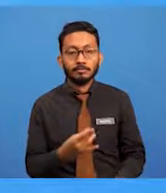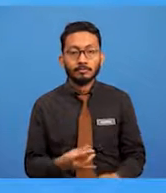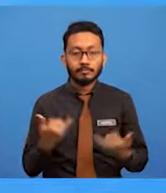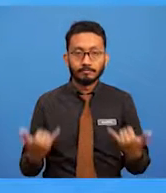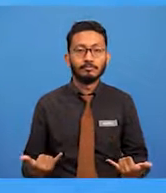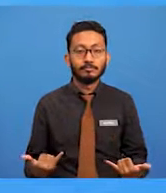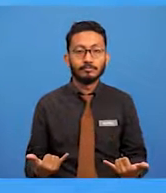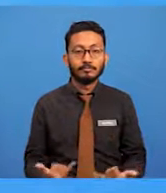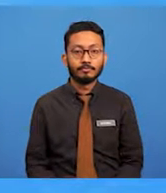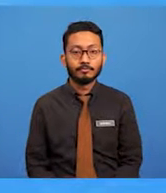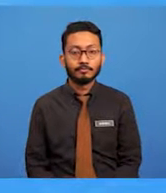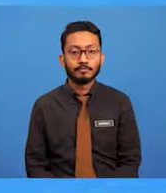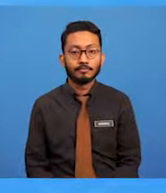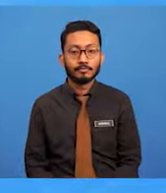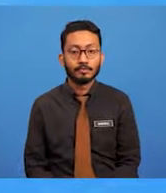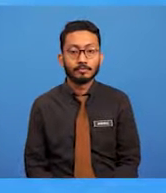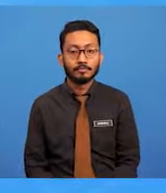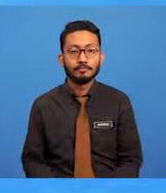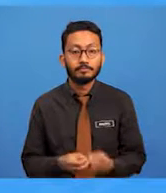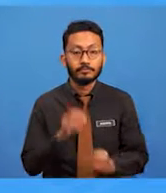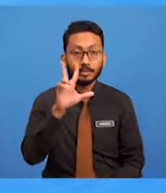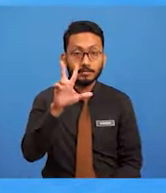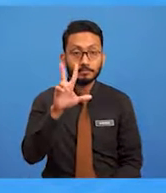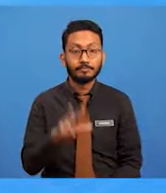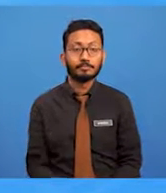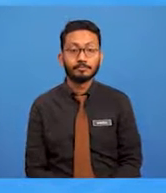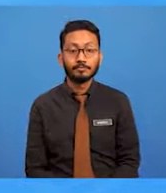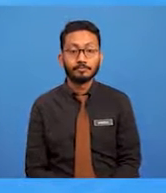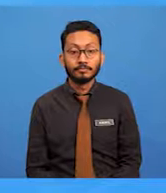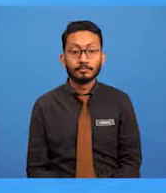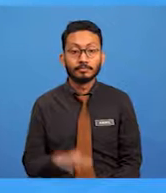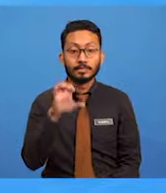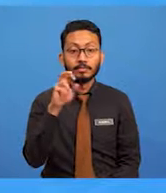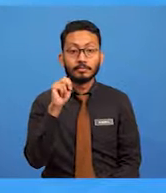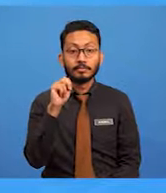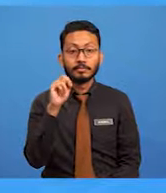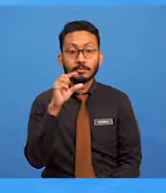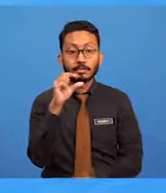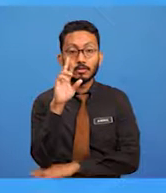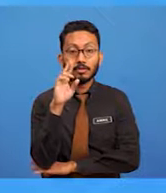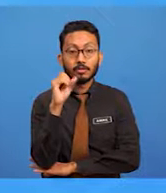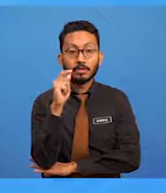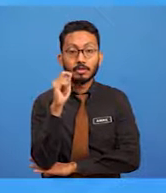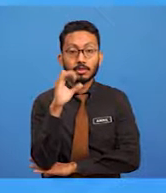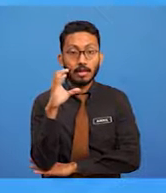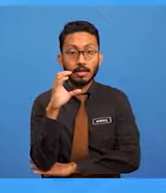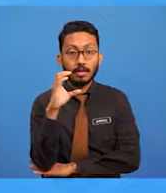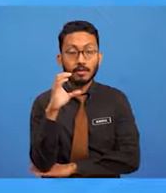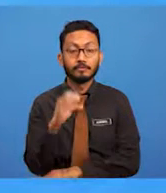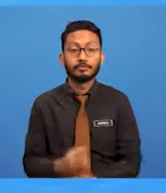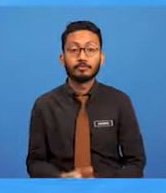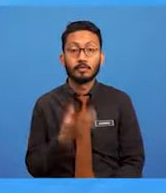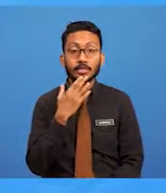konsep warna yang ketiga adalah energetik. Ia adalah warna